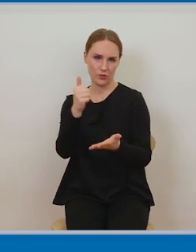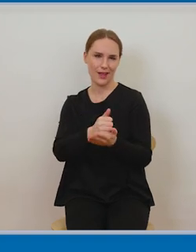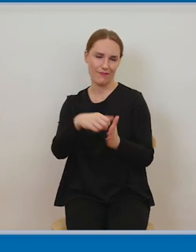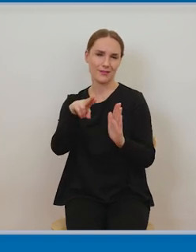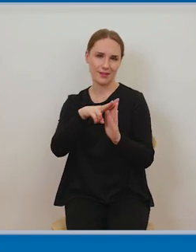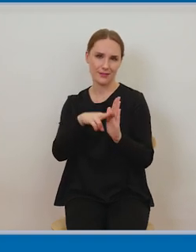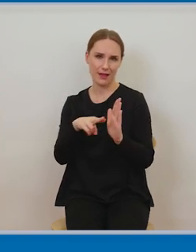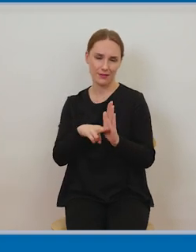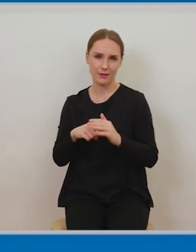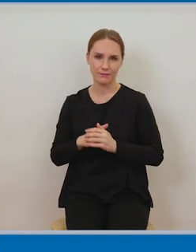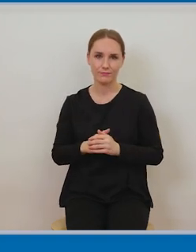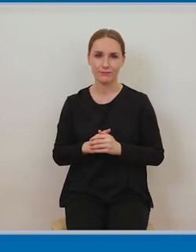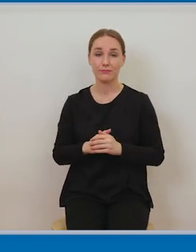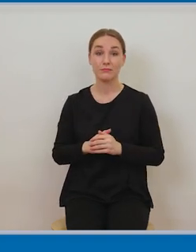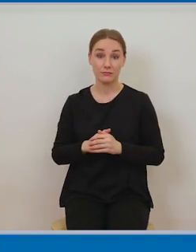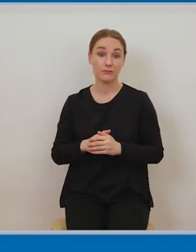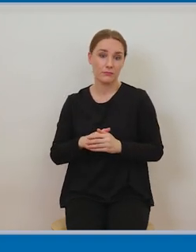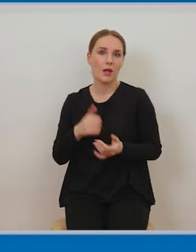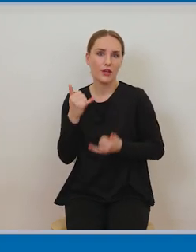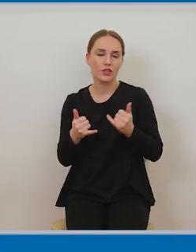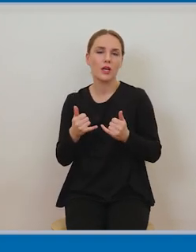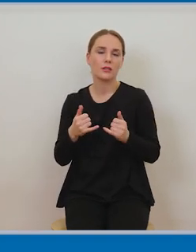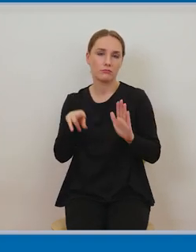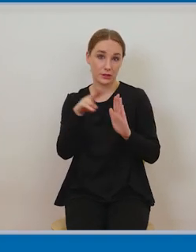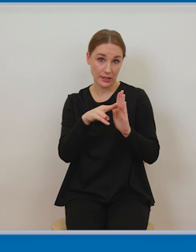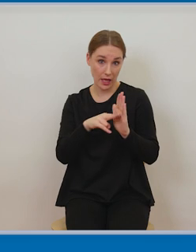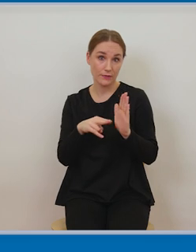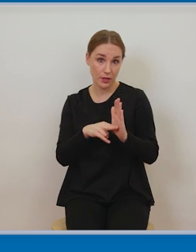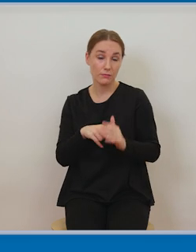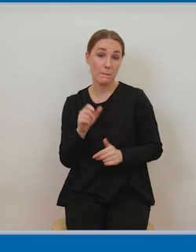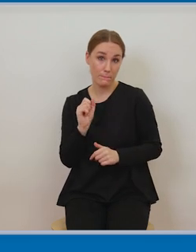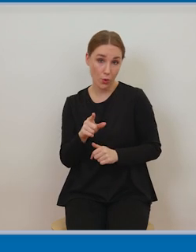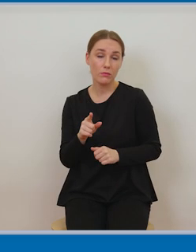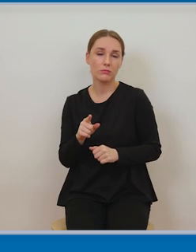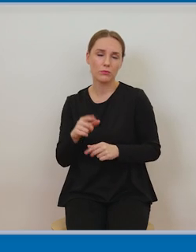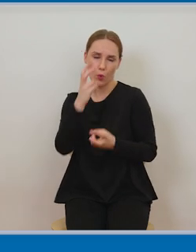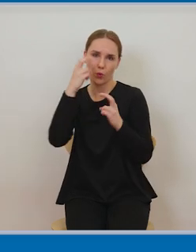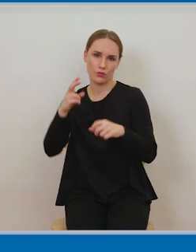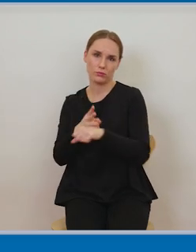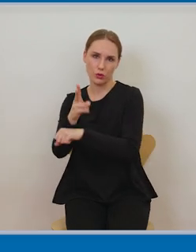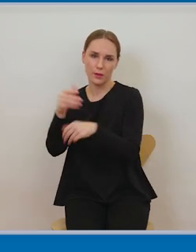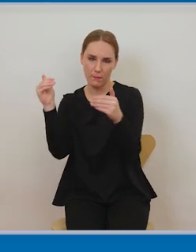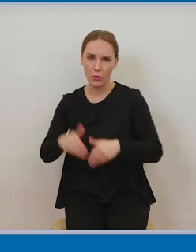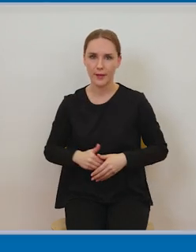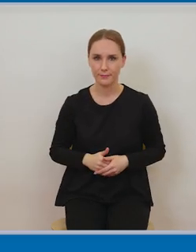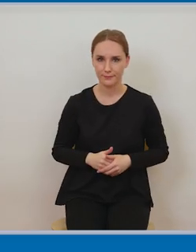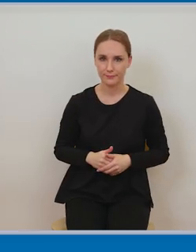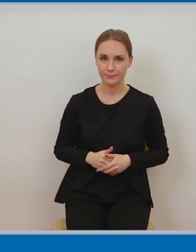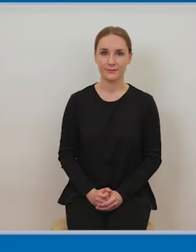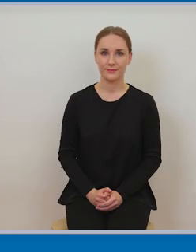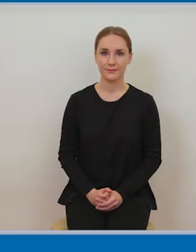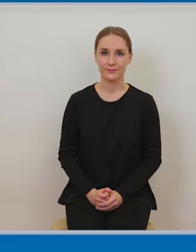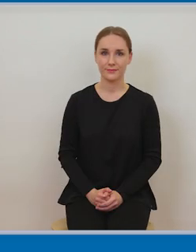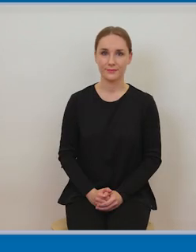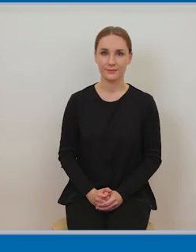istnienia takich zasad dostęp do utworu będzie możliwy. Teraz chcemy Państwu powiedzieć o sporze sądowym,